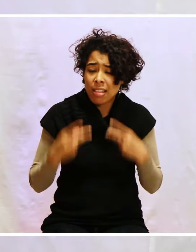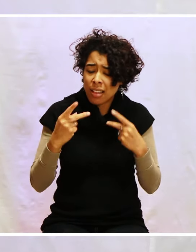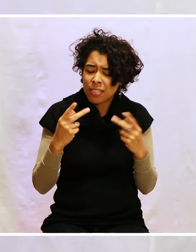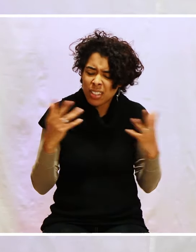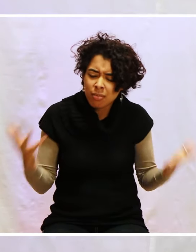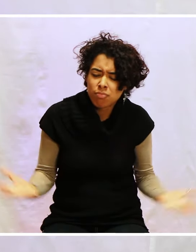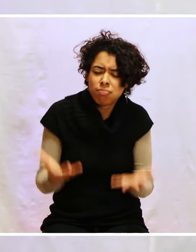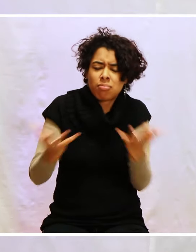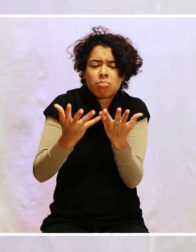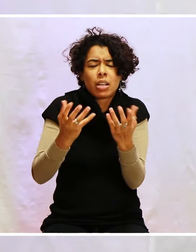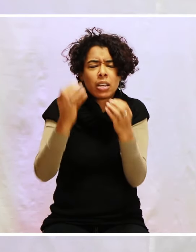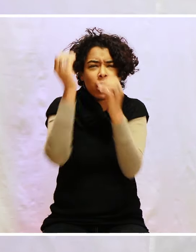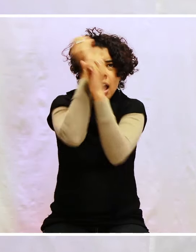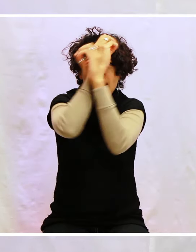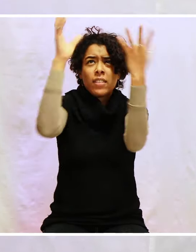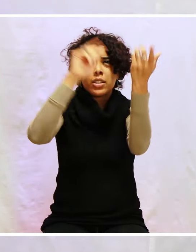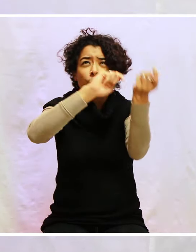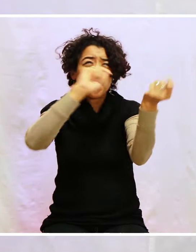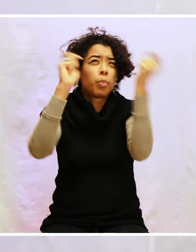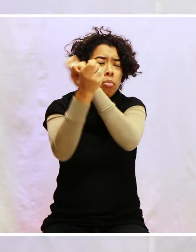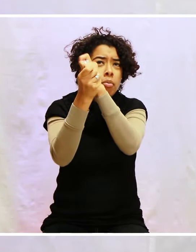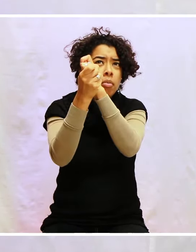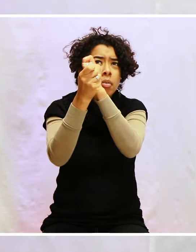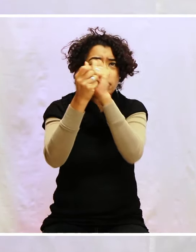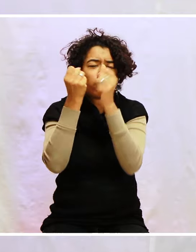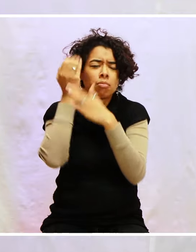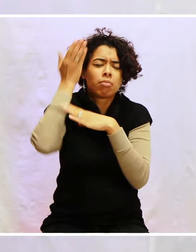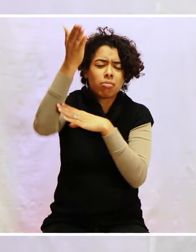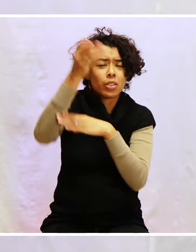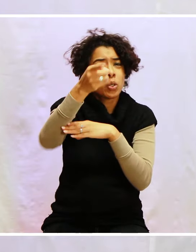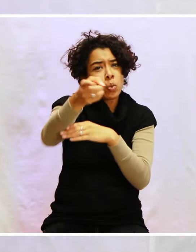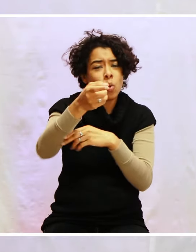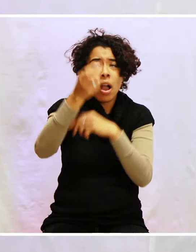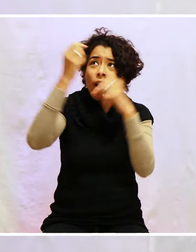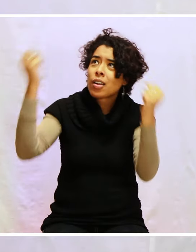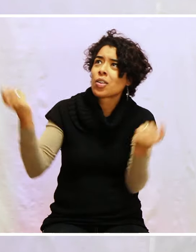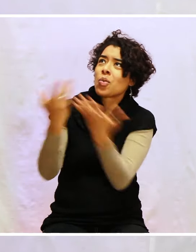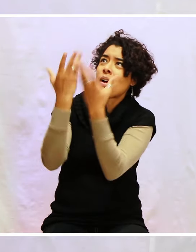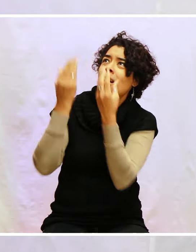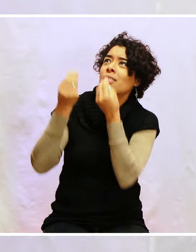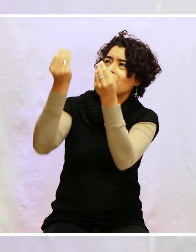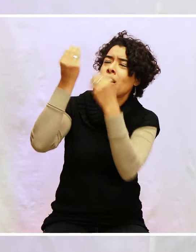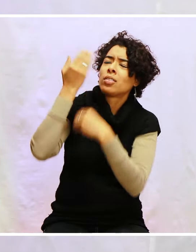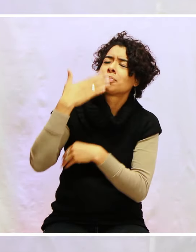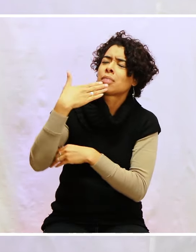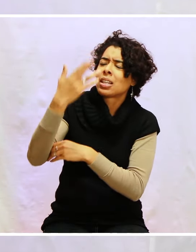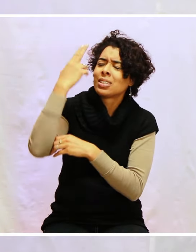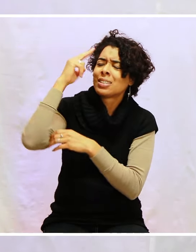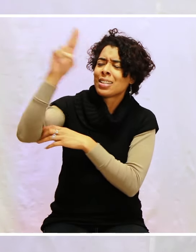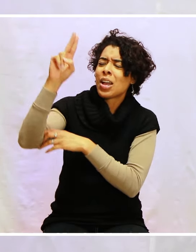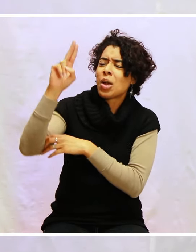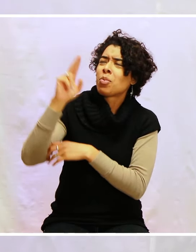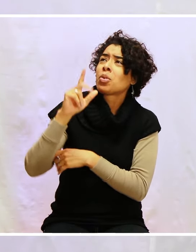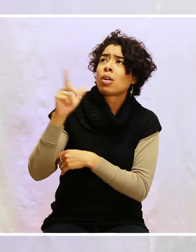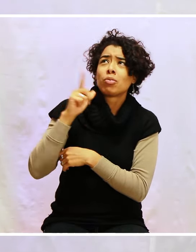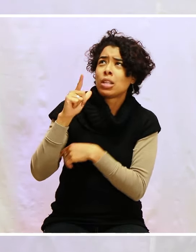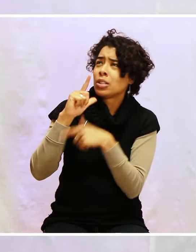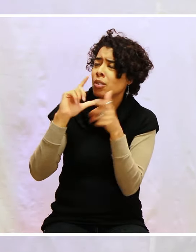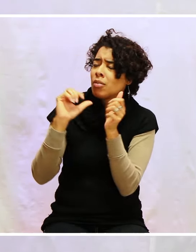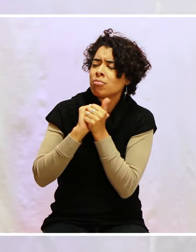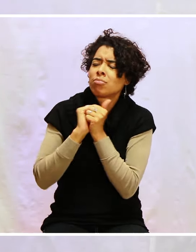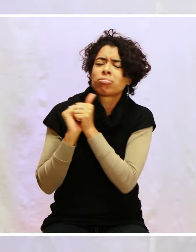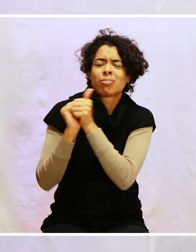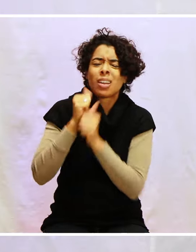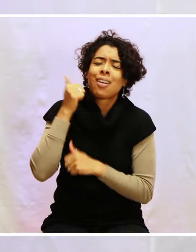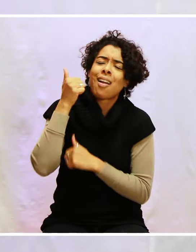renouvelée. Que tu glorifies Dieu aujourd'hui. Merci Seigneur, parce que je ne formis qu'un avec mon Dieu. Tu vis en moi par ton